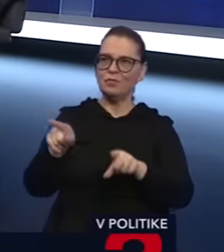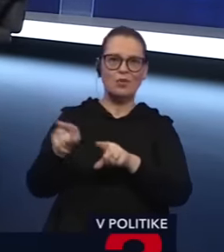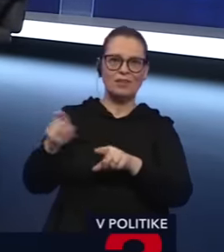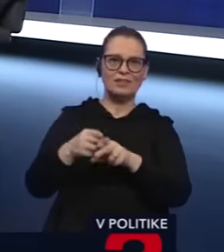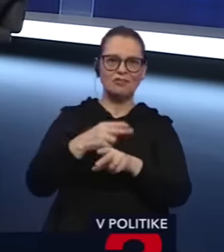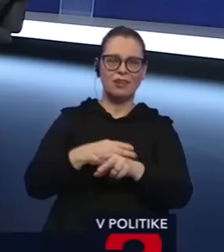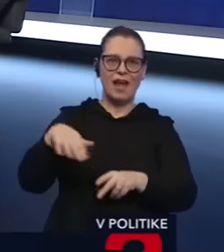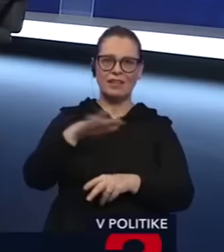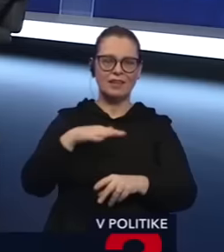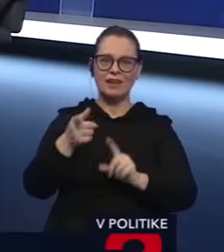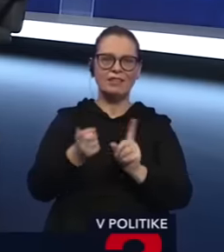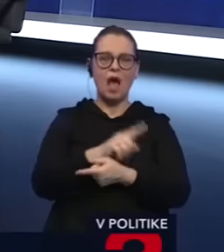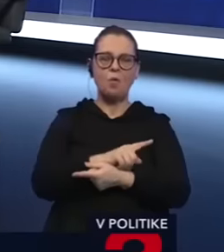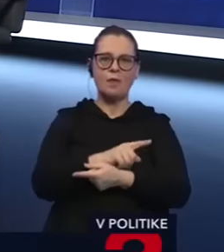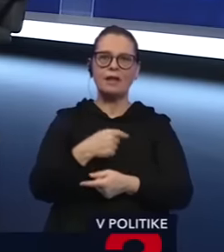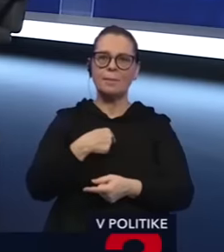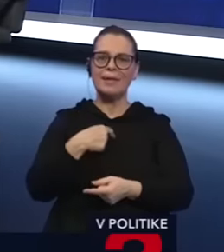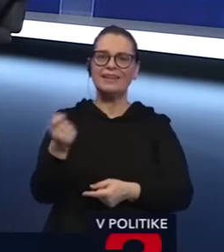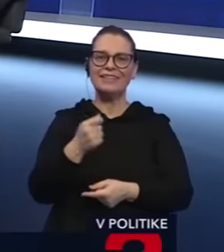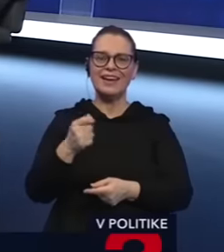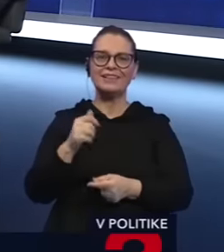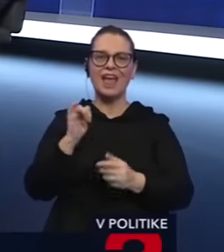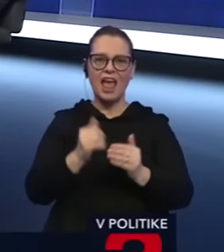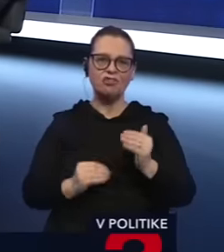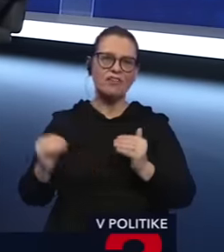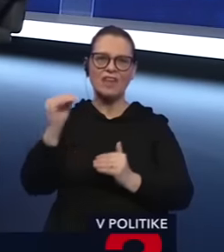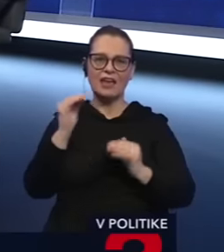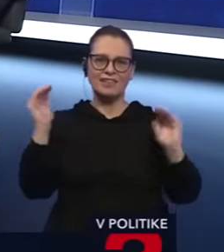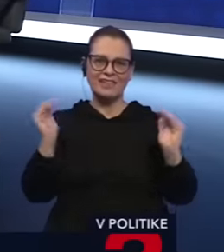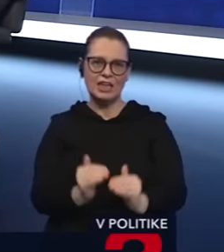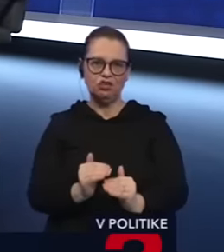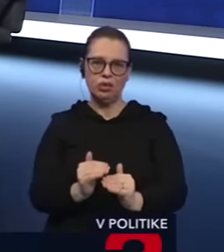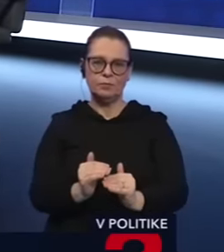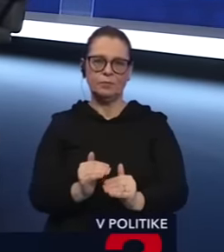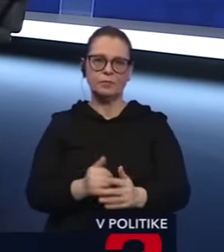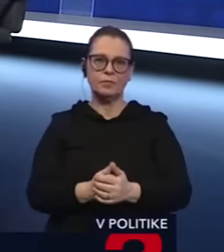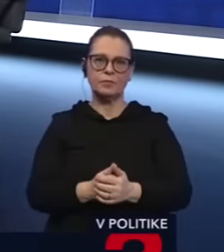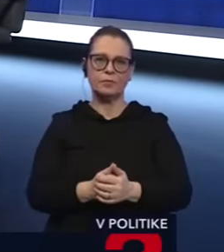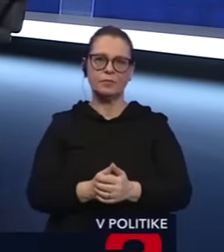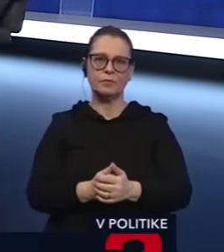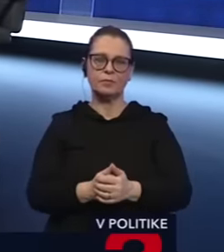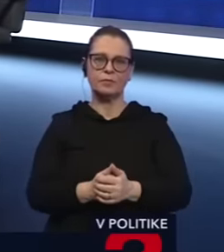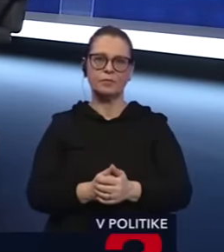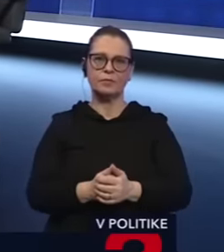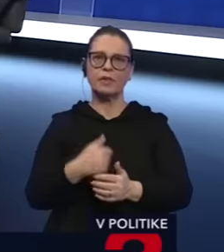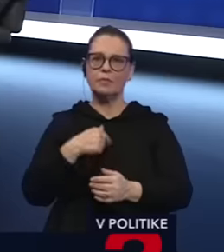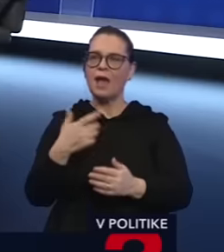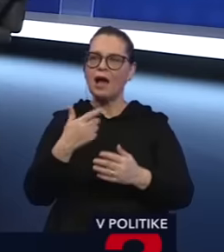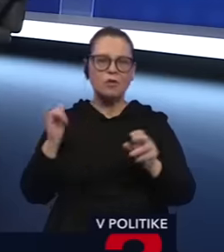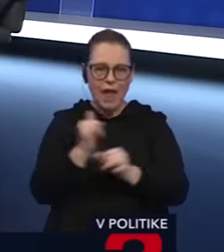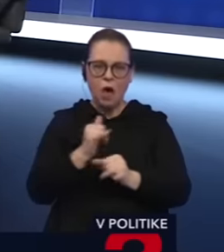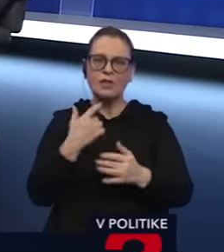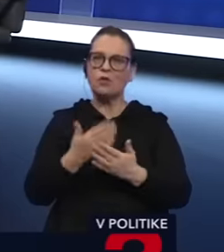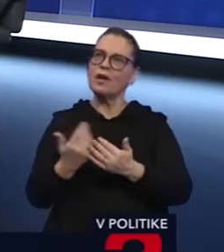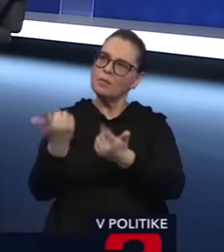že my jednoducho tie tresty ideme oveľa viac znižovať. Ideme tu doslova pozývať tých zlodejov a